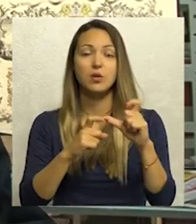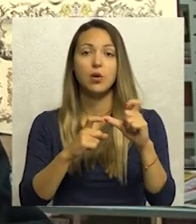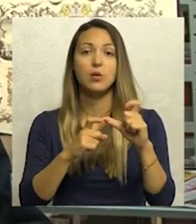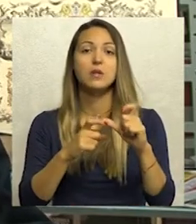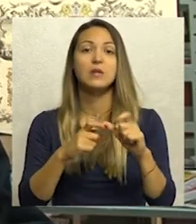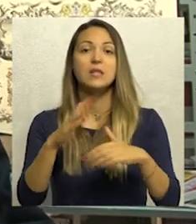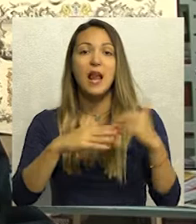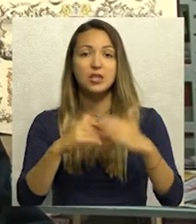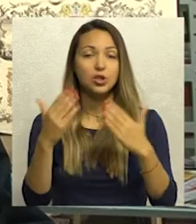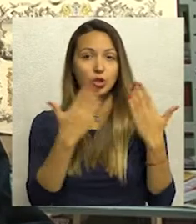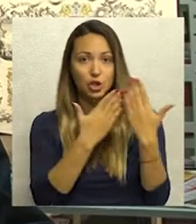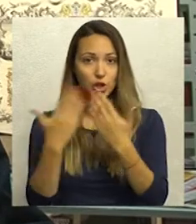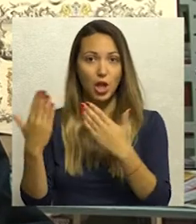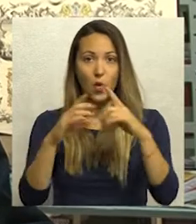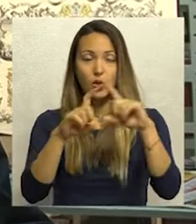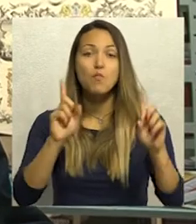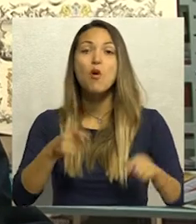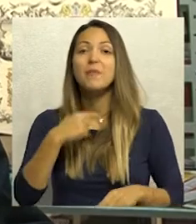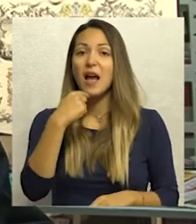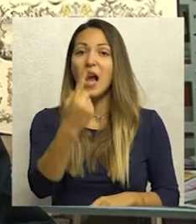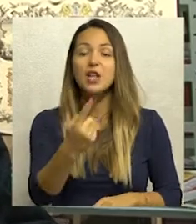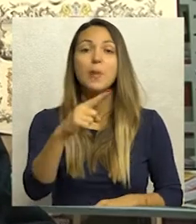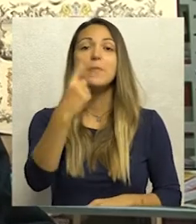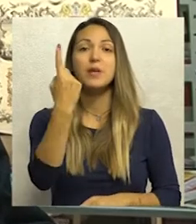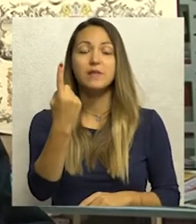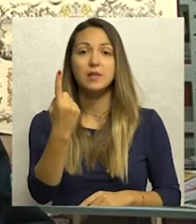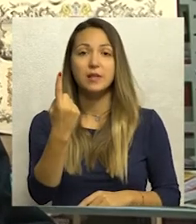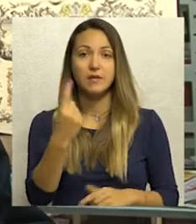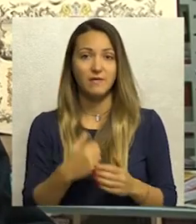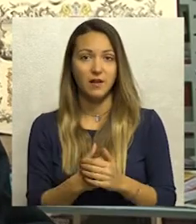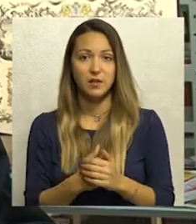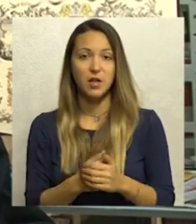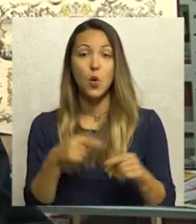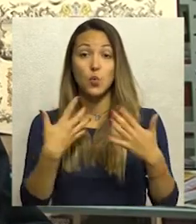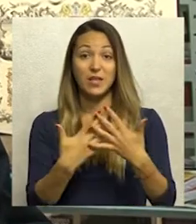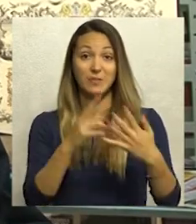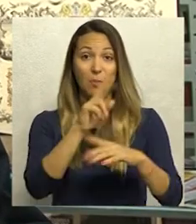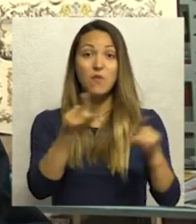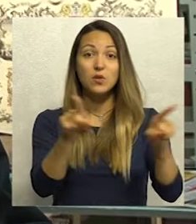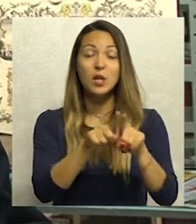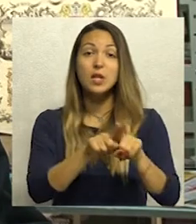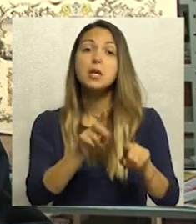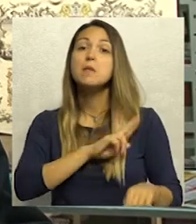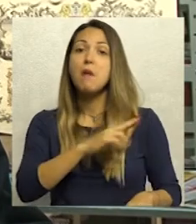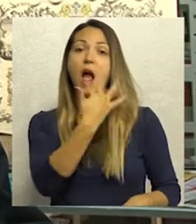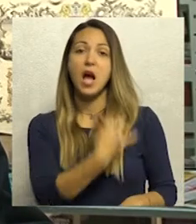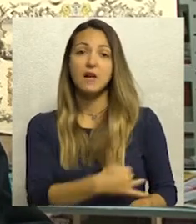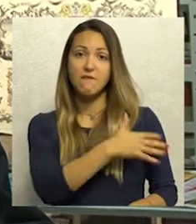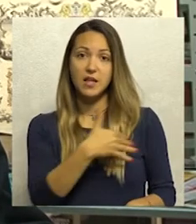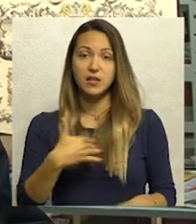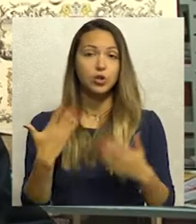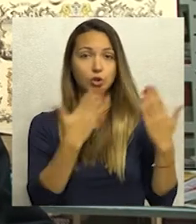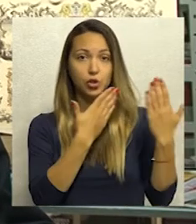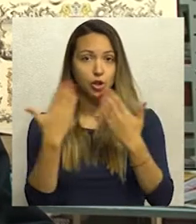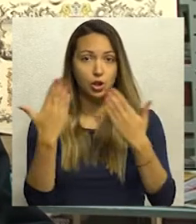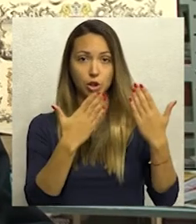Zato moram reći prva, pošto postoji neka druga. U isti mah je u Semsim kaocijama postala i hrvatska čitalonica. Dakle, to čitalončki pokaz je u to vreme